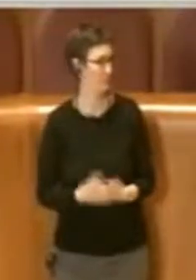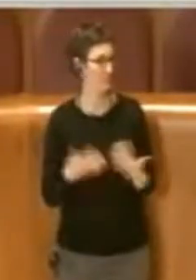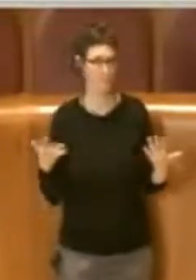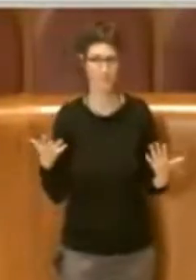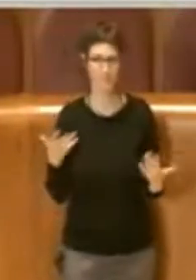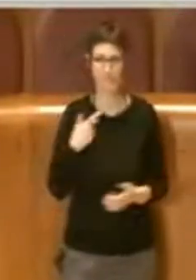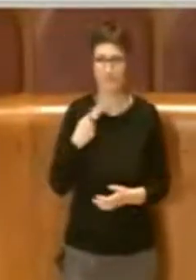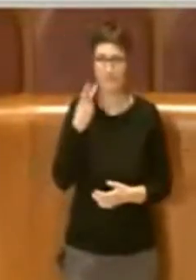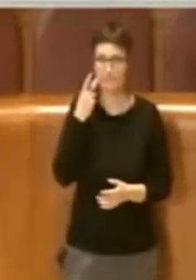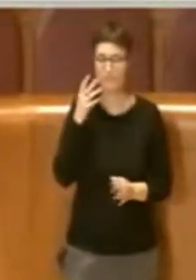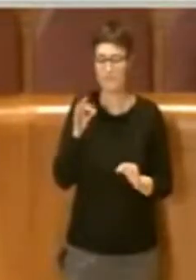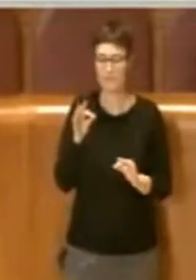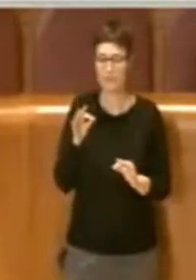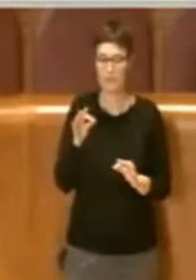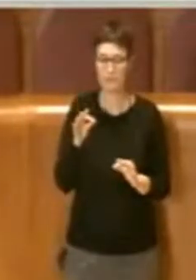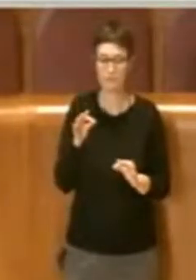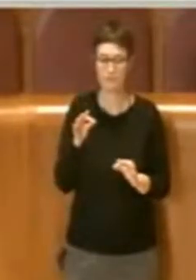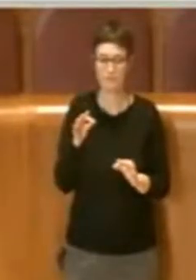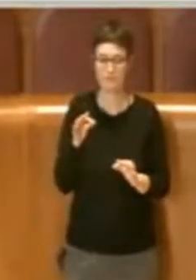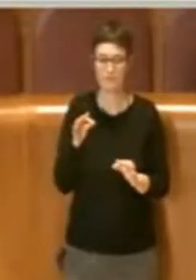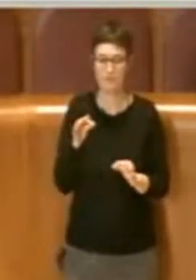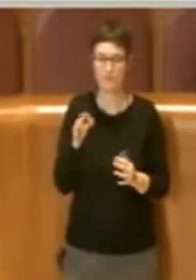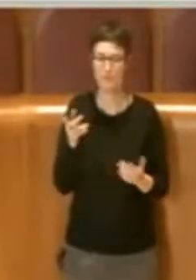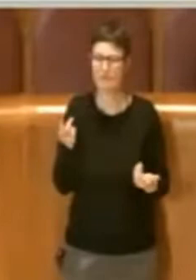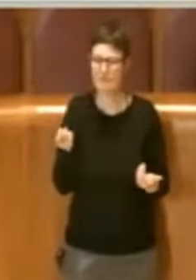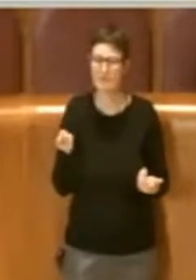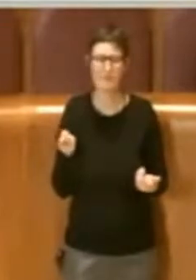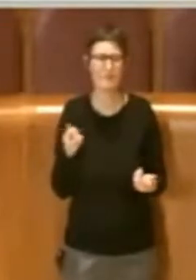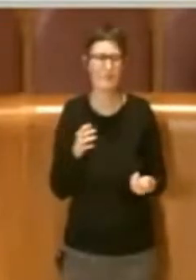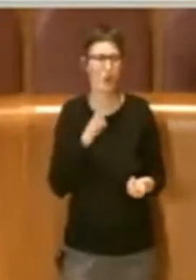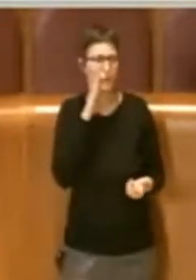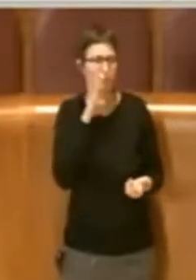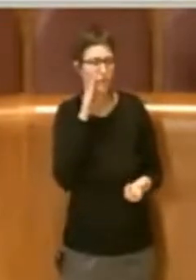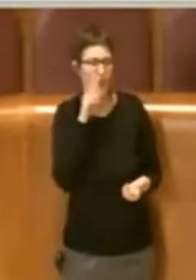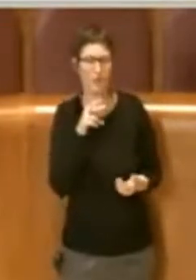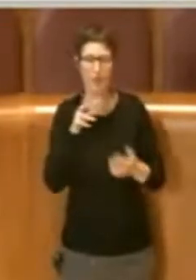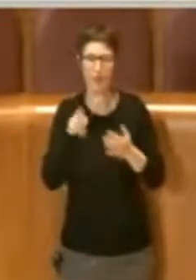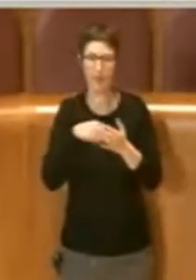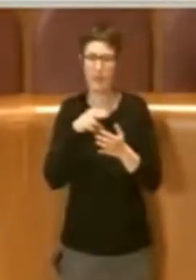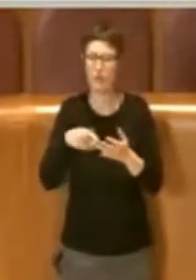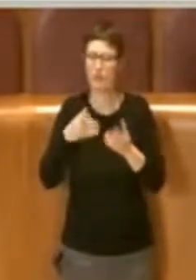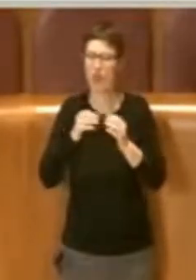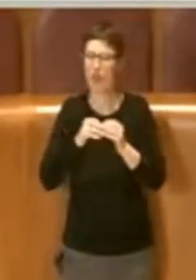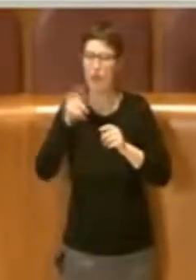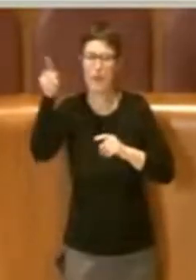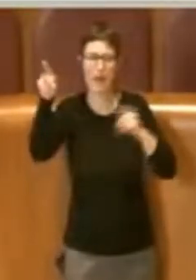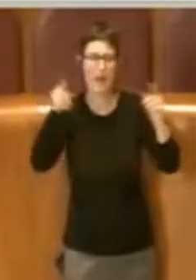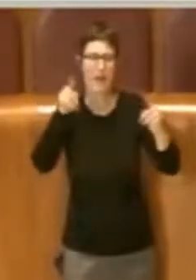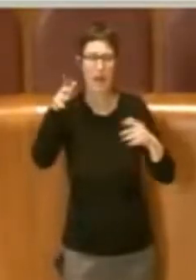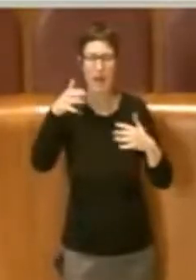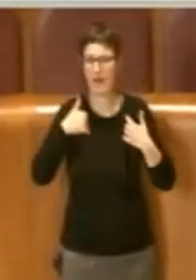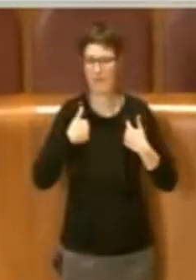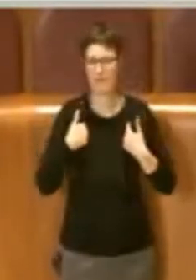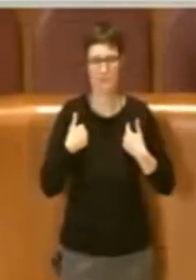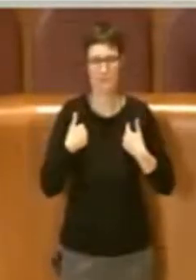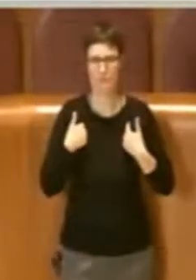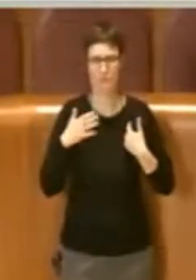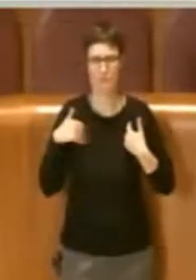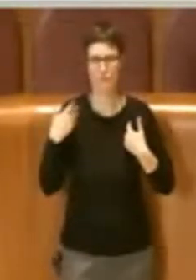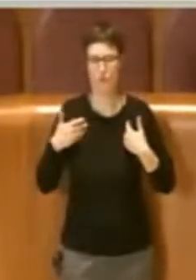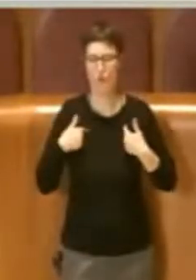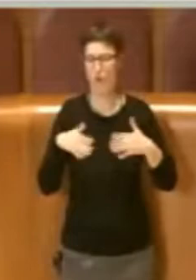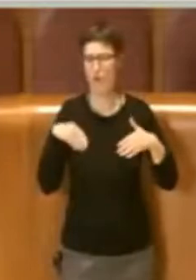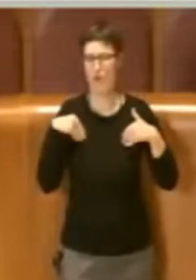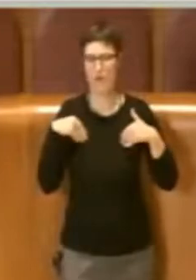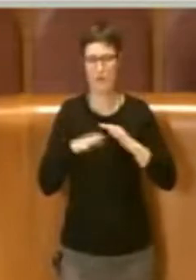anche suggerimenti su come bisogna votare da una parte all'altra dell'Aula, ma io mi tengo fuori perché sono assolutamente